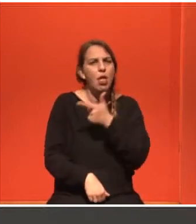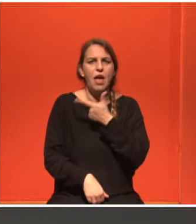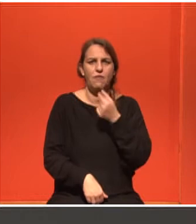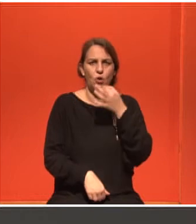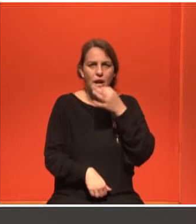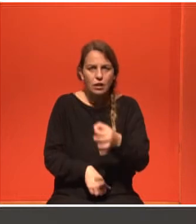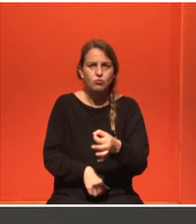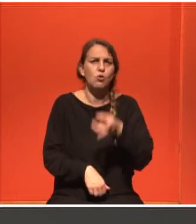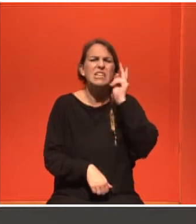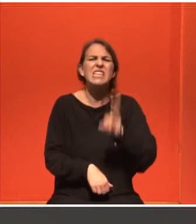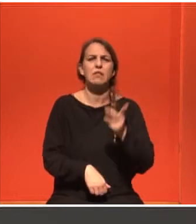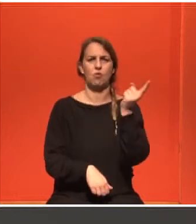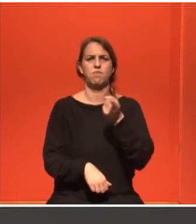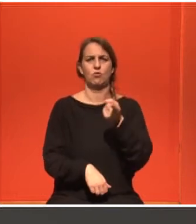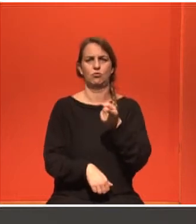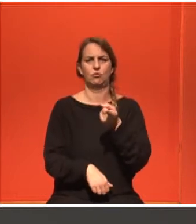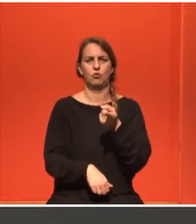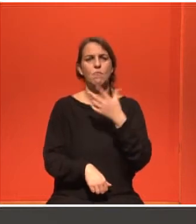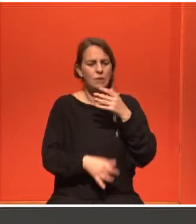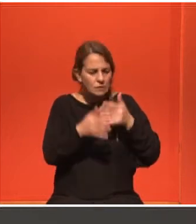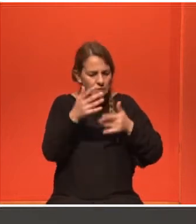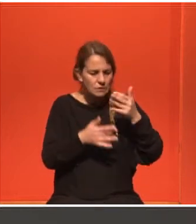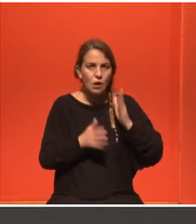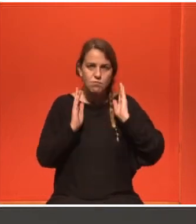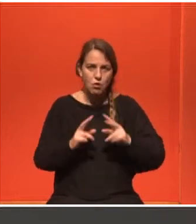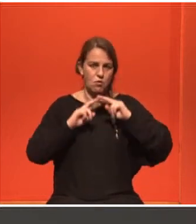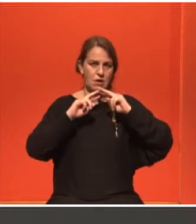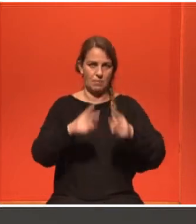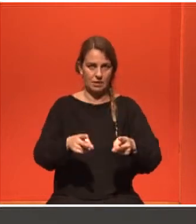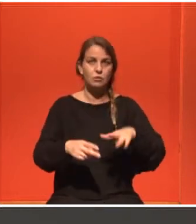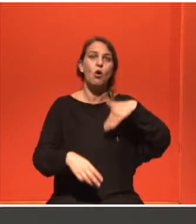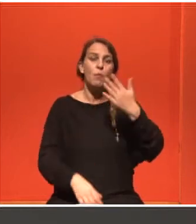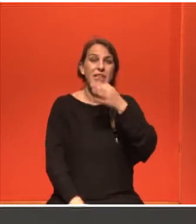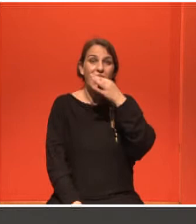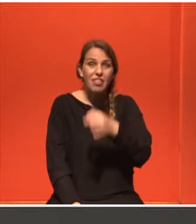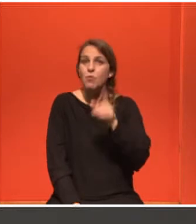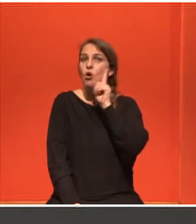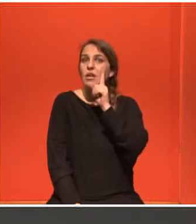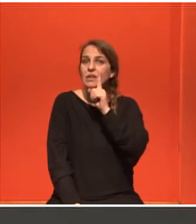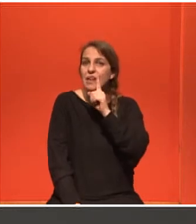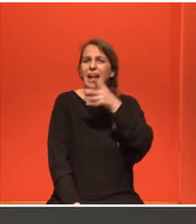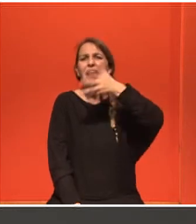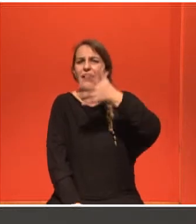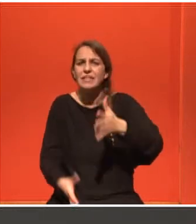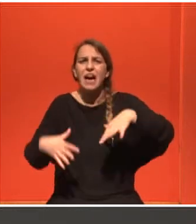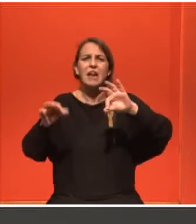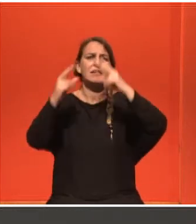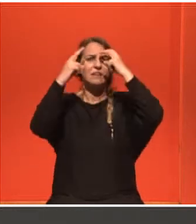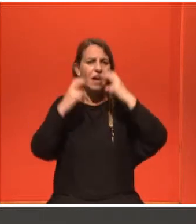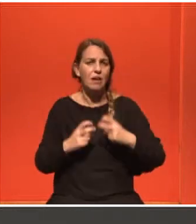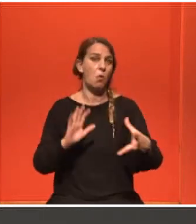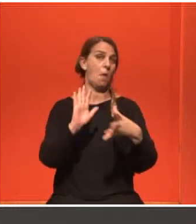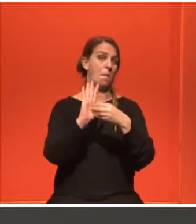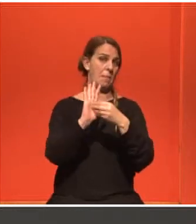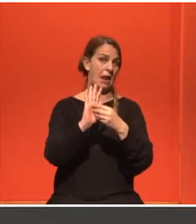νούμερο για τον κίνδυνο, με βάση τον υπολογισμό αυτό να τη συστήσουμε πότε θα πρέπει να αρχίσει να ελέγχεται και τι είδους έλεγχο θα κάνει. Ας πούμε